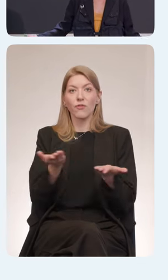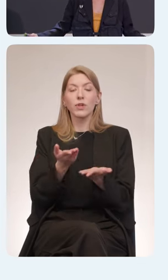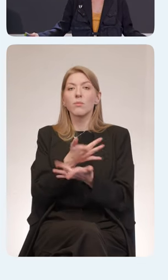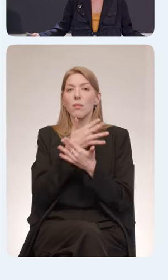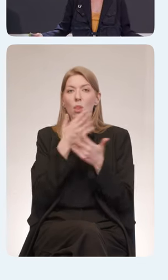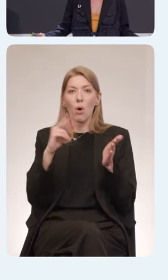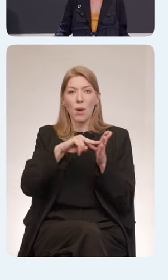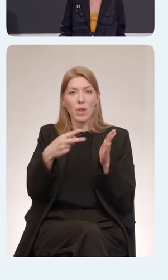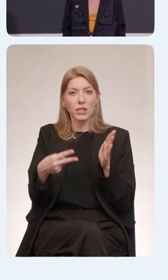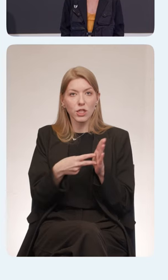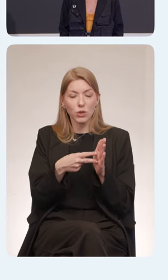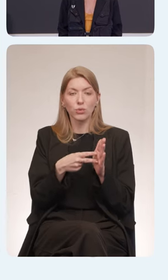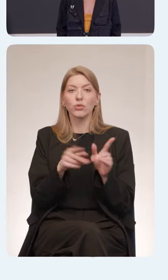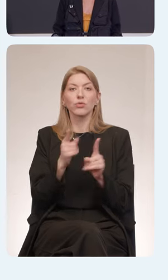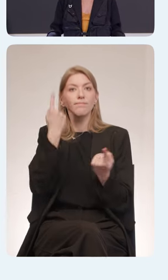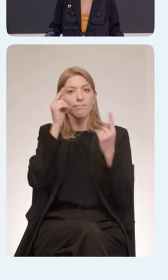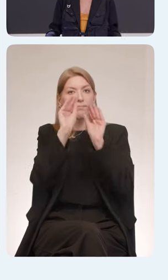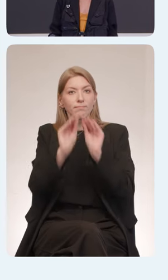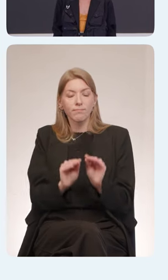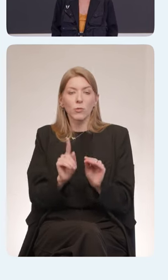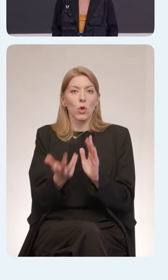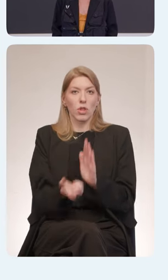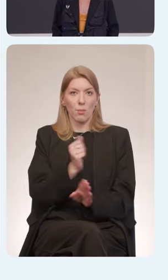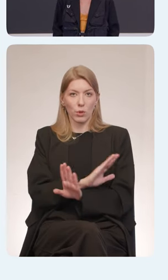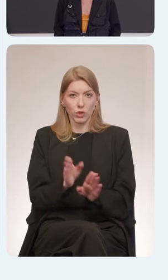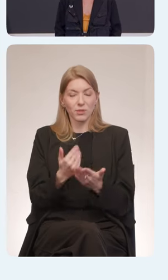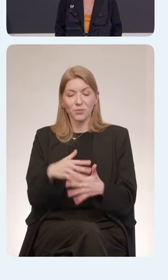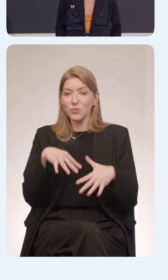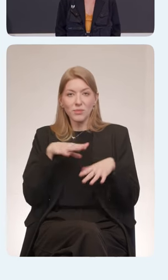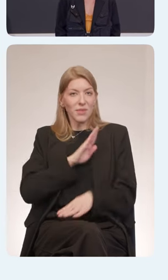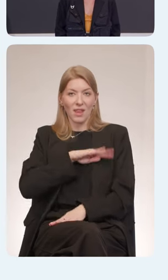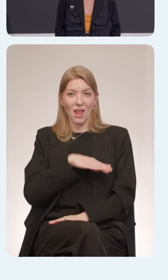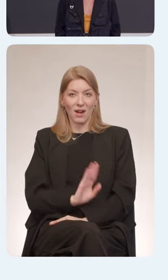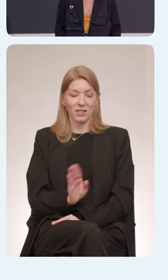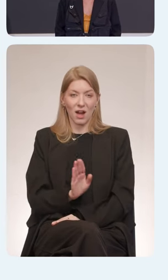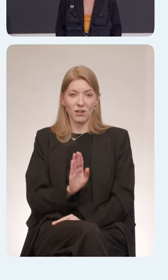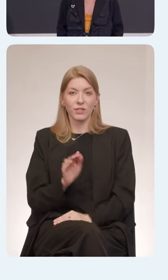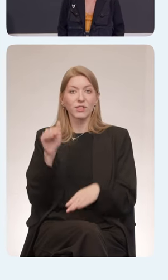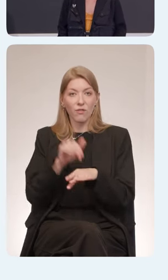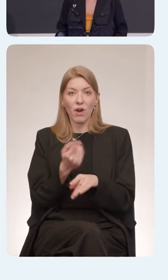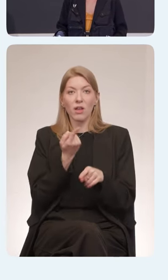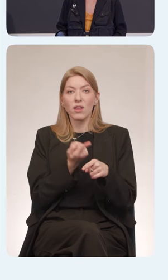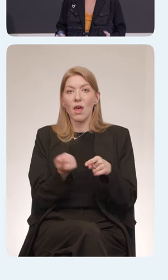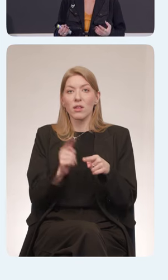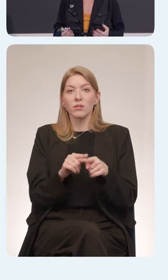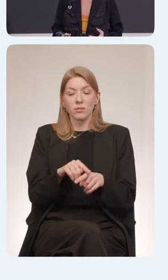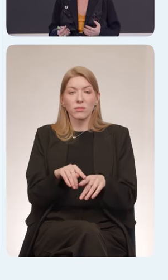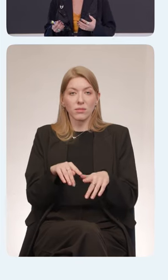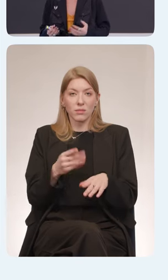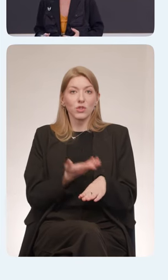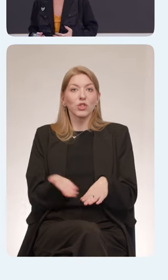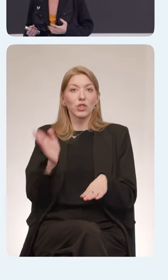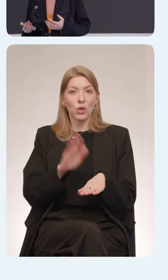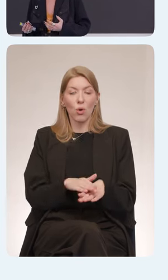много, но не получается, не расстраивайтесь. Это на самом деле тяжело. Внедрять любые